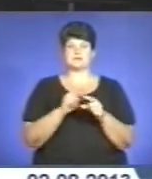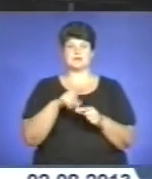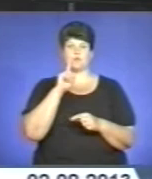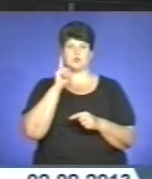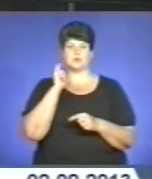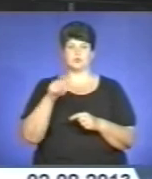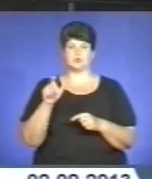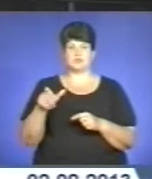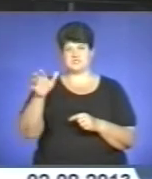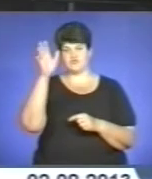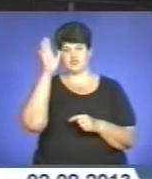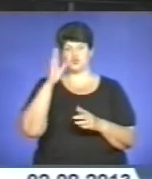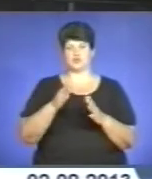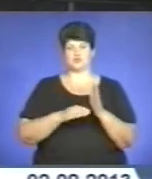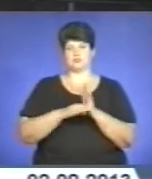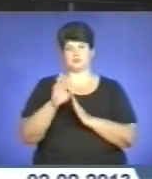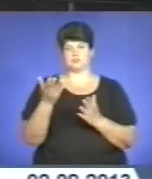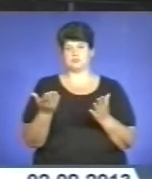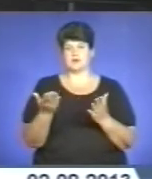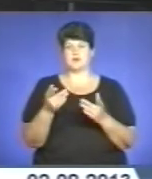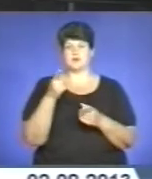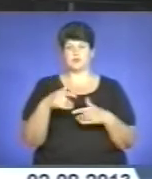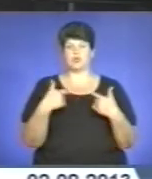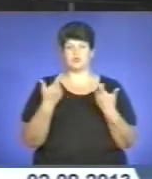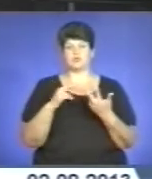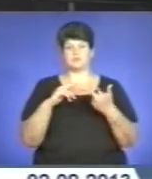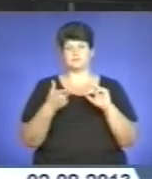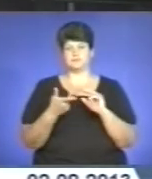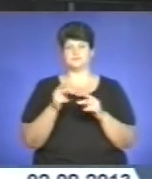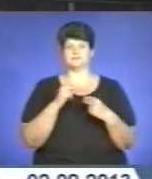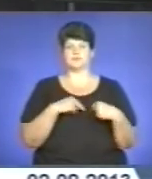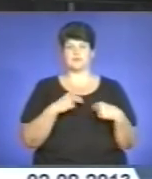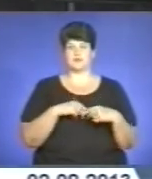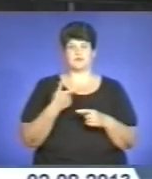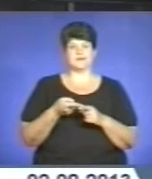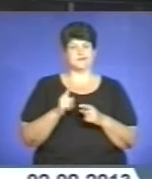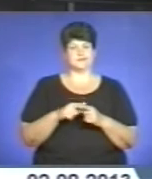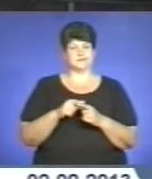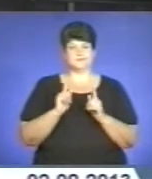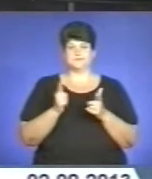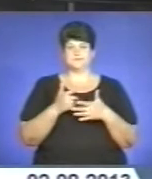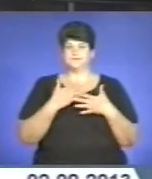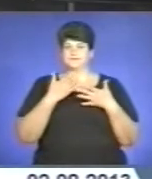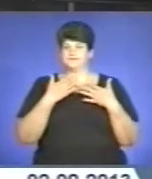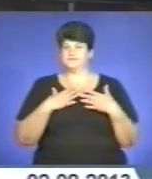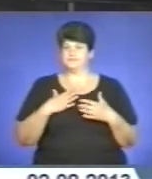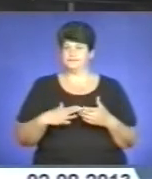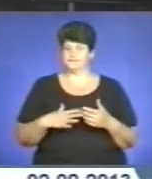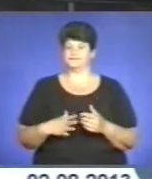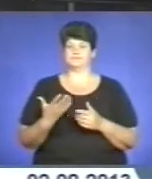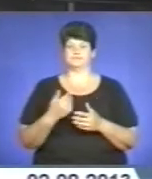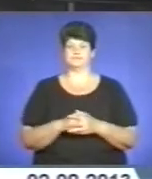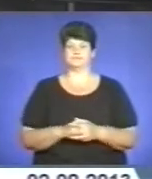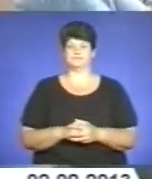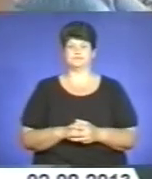центрах зайнятості їм зазвичай пропонують перекваліфікацію. На це погоджуються неохоче. Ситуацію на ринку праці вивчала Людмила